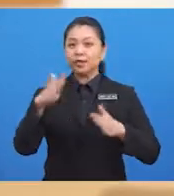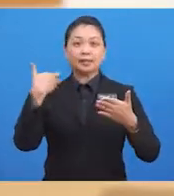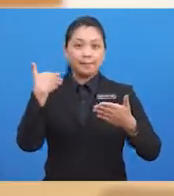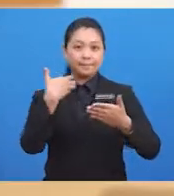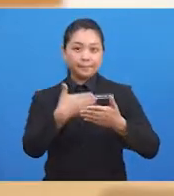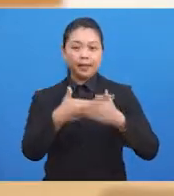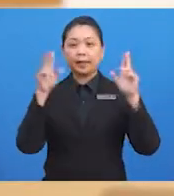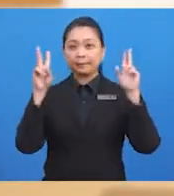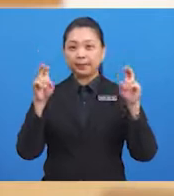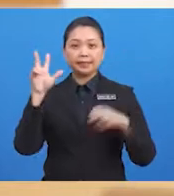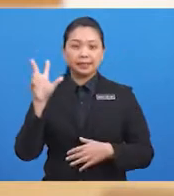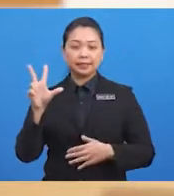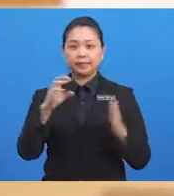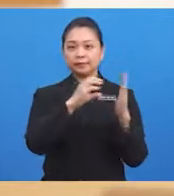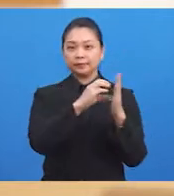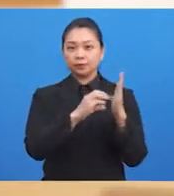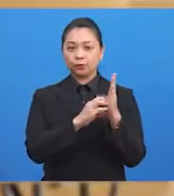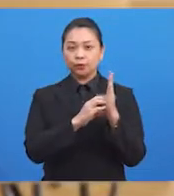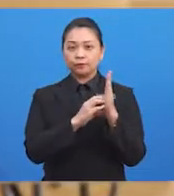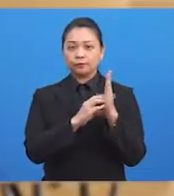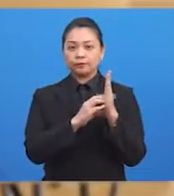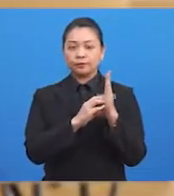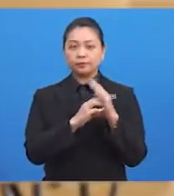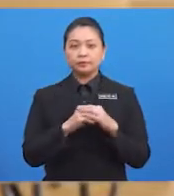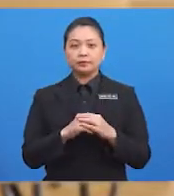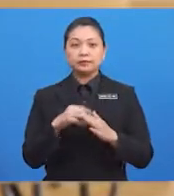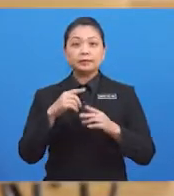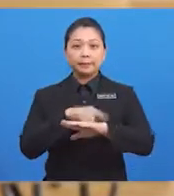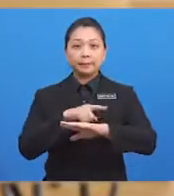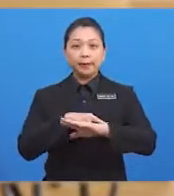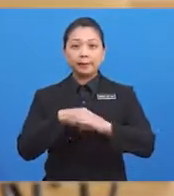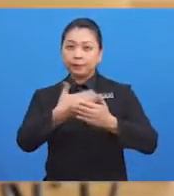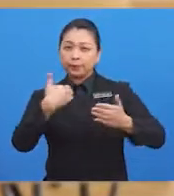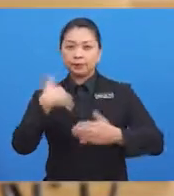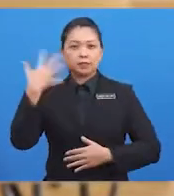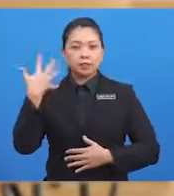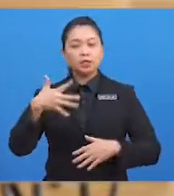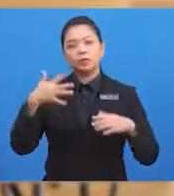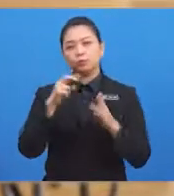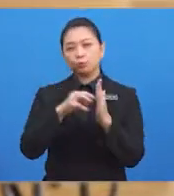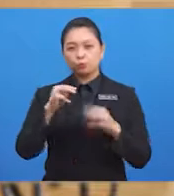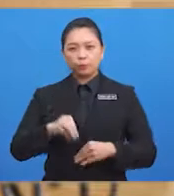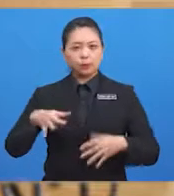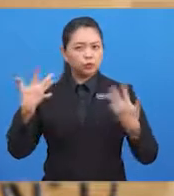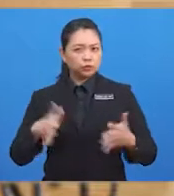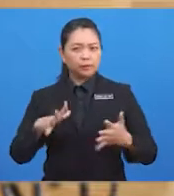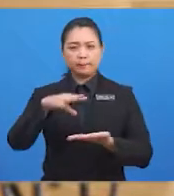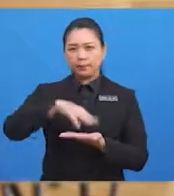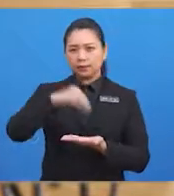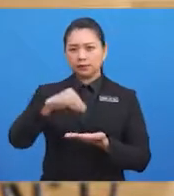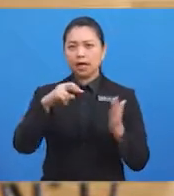yang bertajuk Zaman Prasejarah. Murid-murid telah pun belajar tentang maksud Zaman Prasejarah